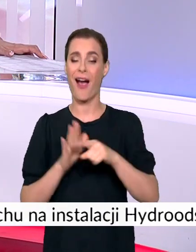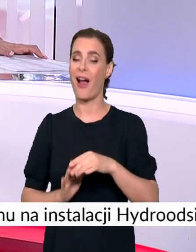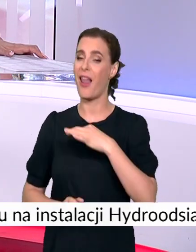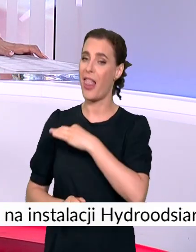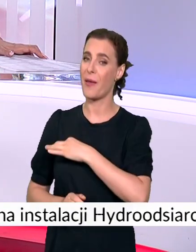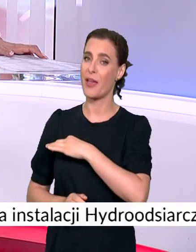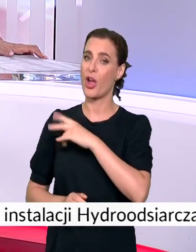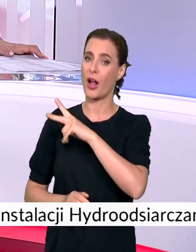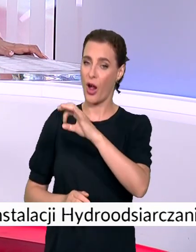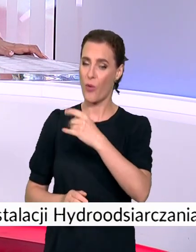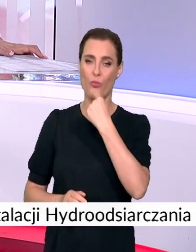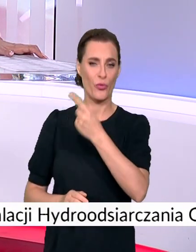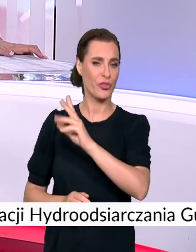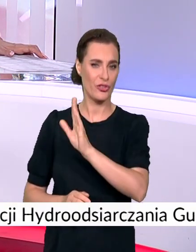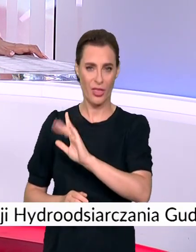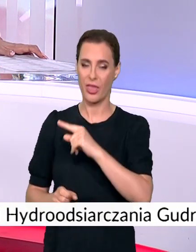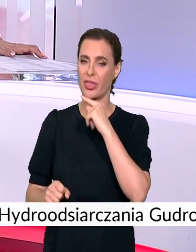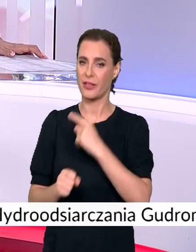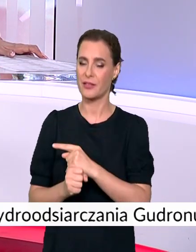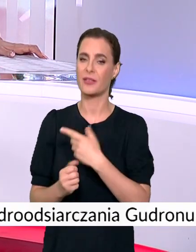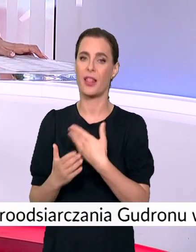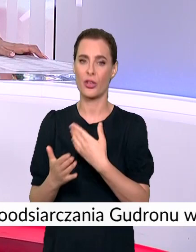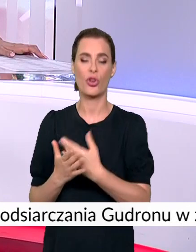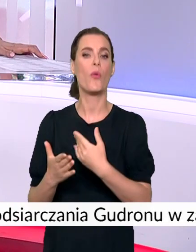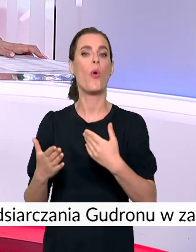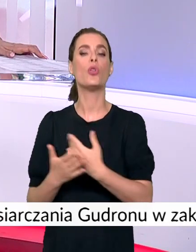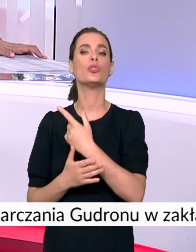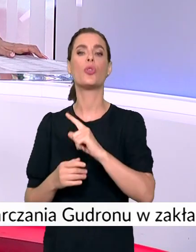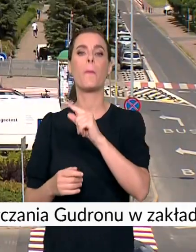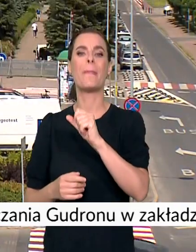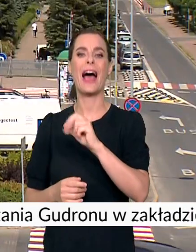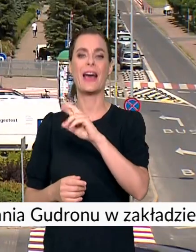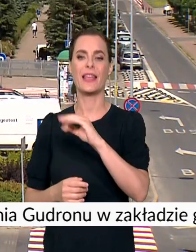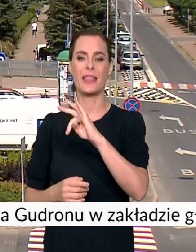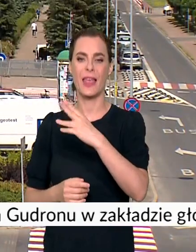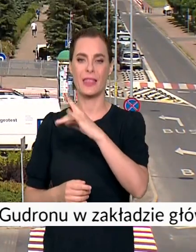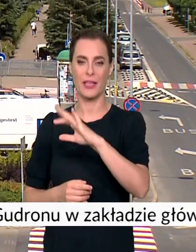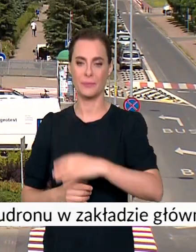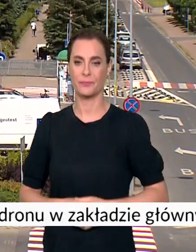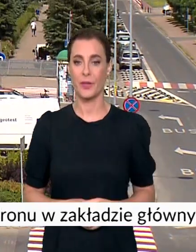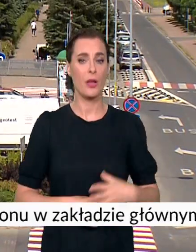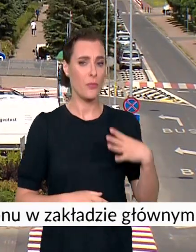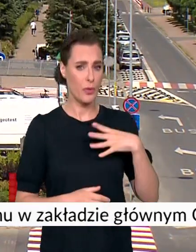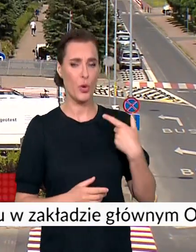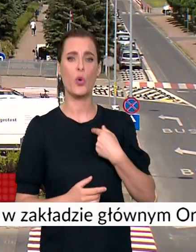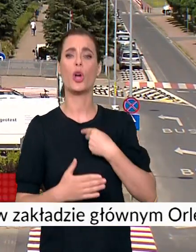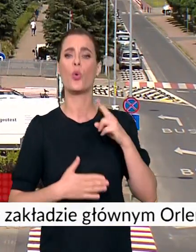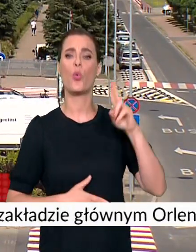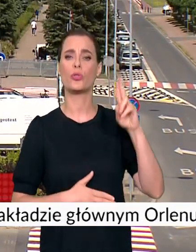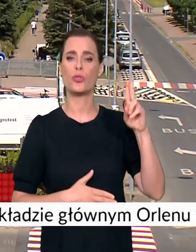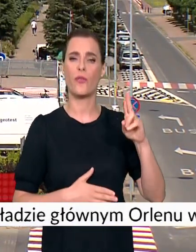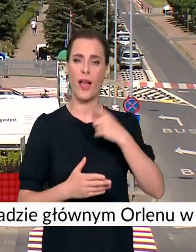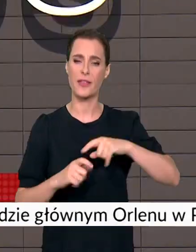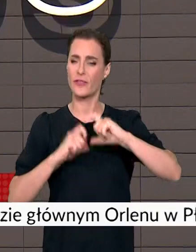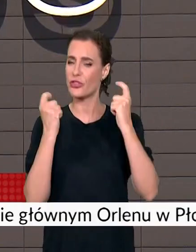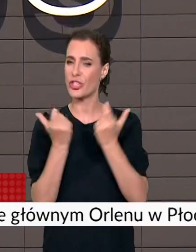w dzielnicy koalicji zmiany w składach podyktowane są wprowadzeniem parytetu. Głosowane były zmiany w składach wszystkich